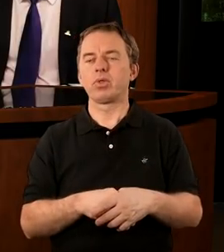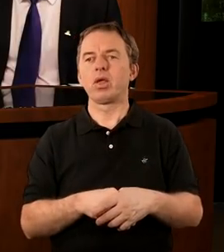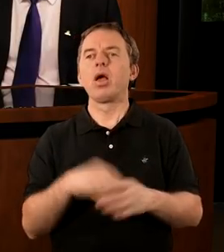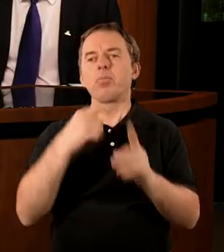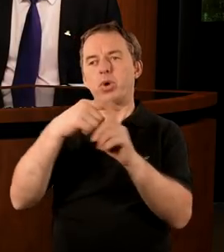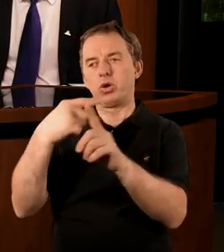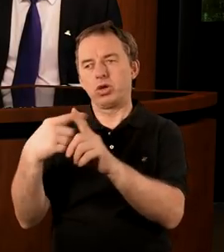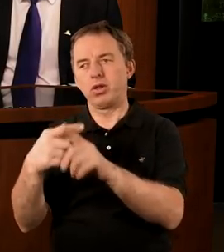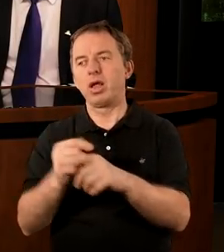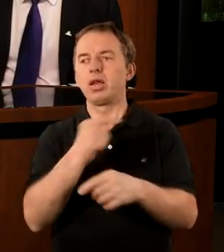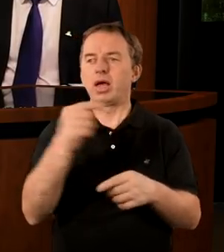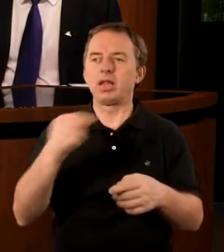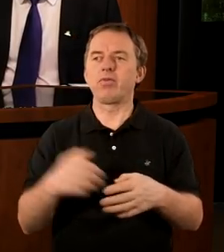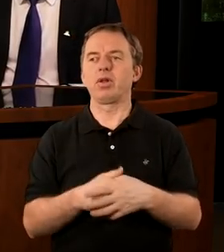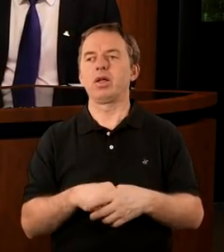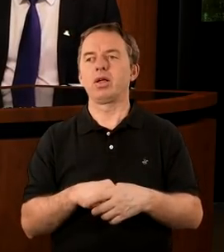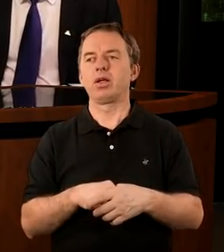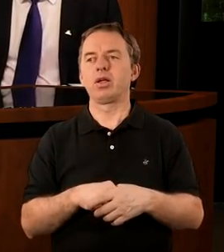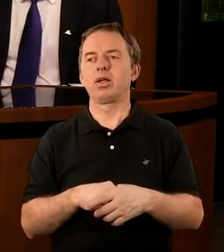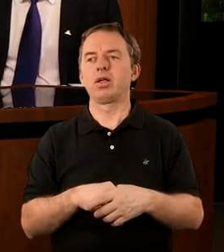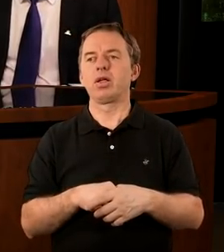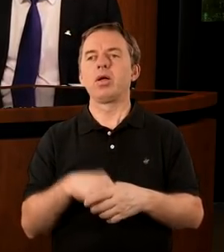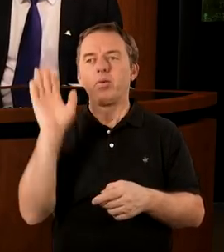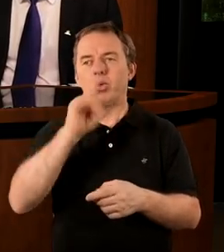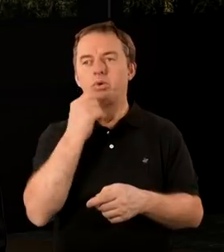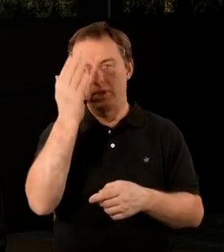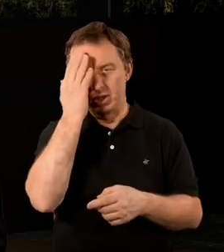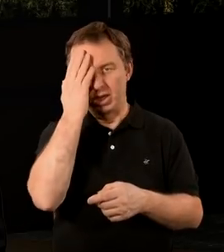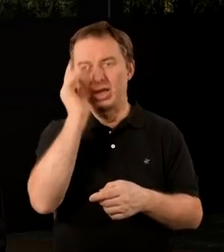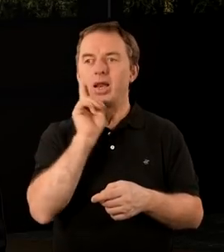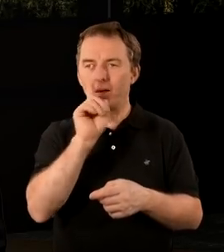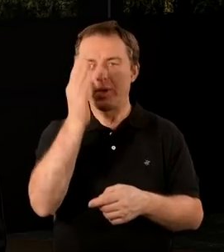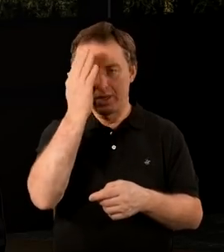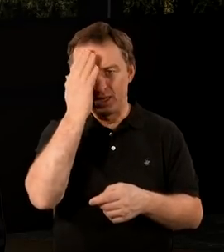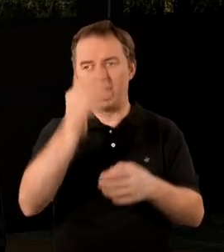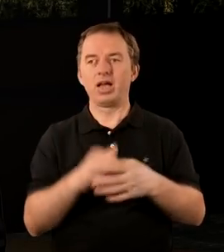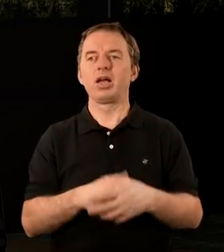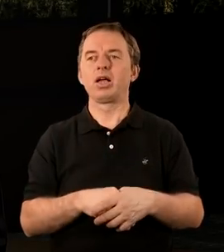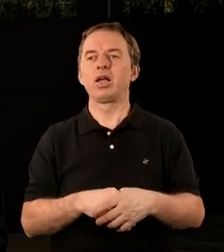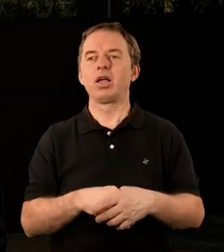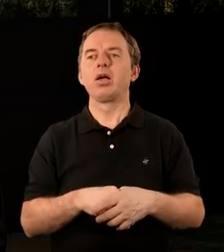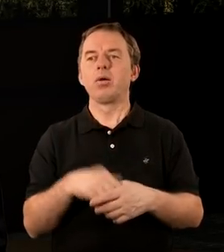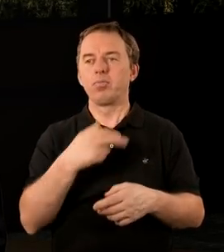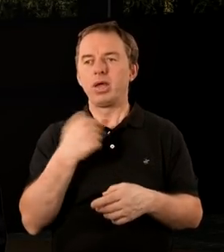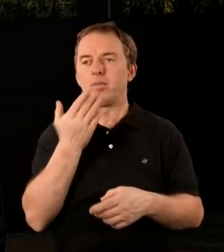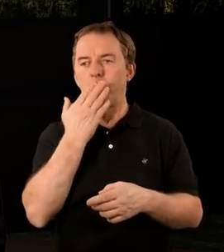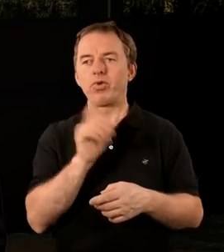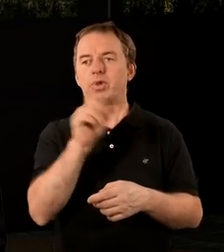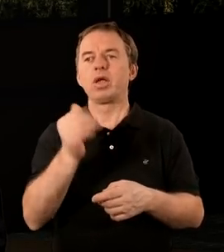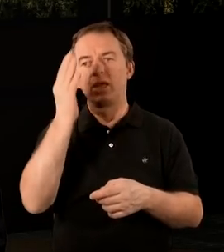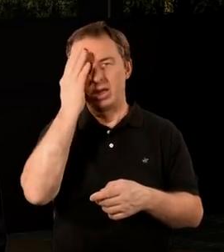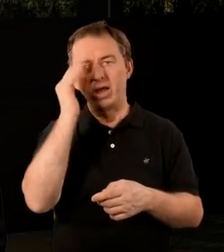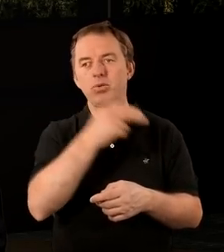To jest pozytywna wiadomość, czy negatywna? Kiedy Pan Bóg mówi, że nas zna, to nas naprawdę zna. Kiedy my mówimy,